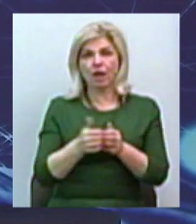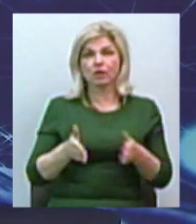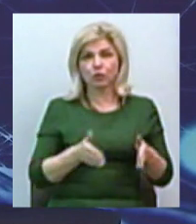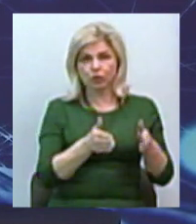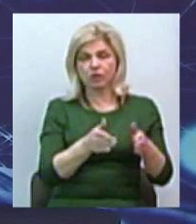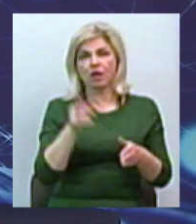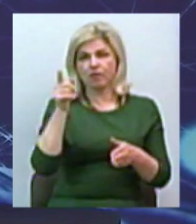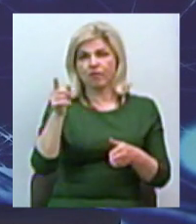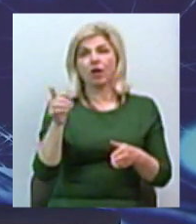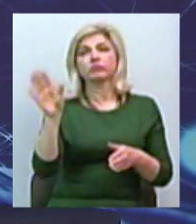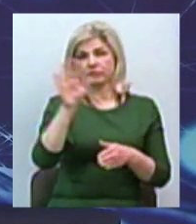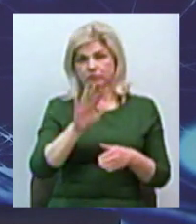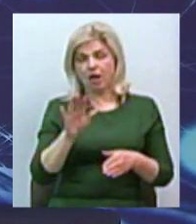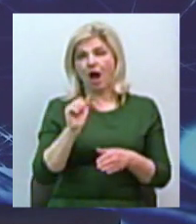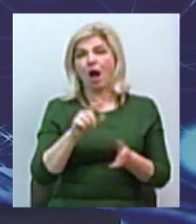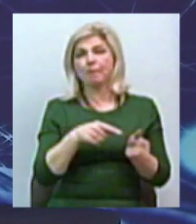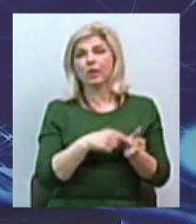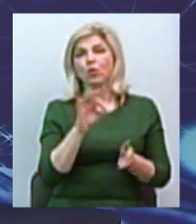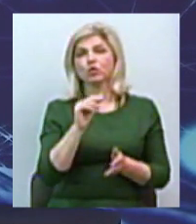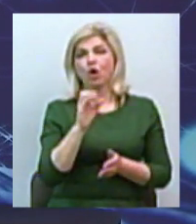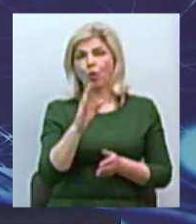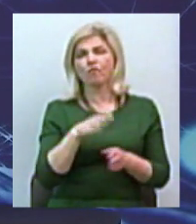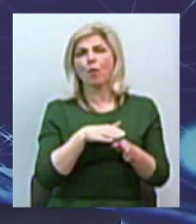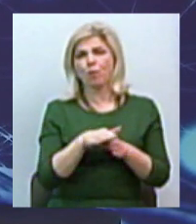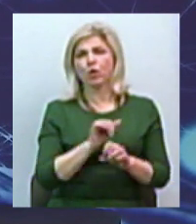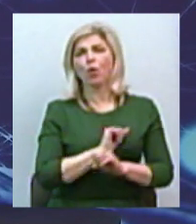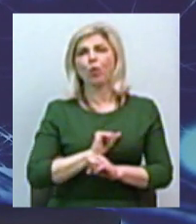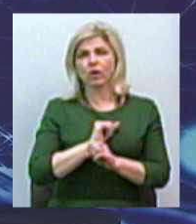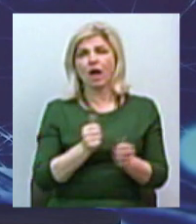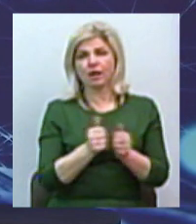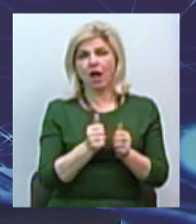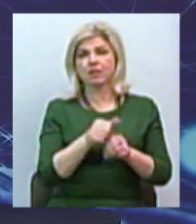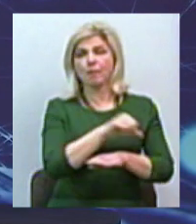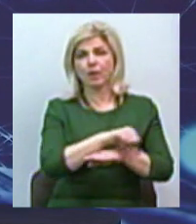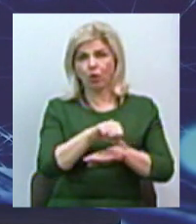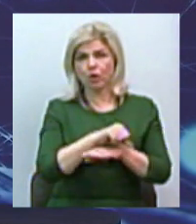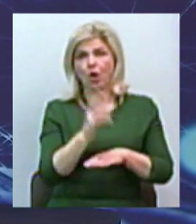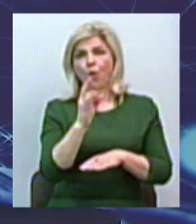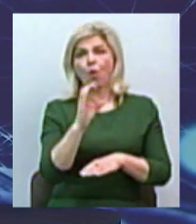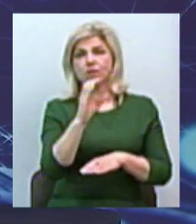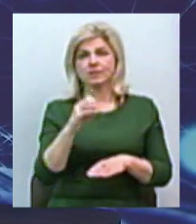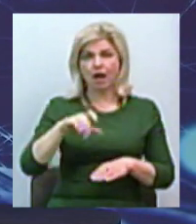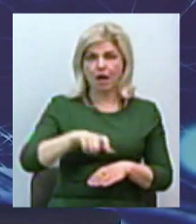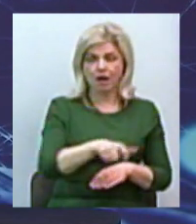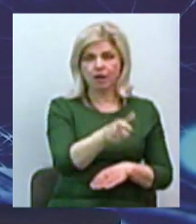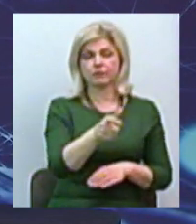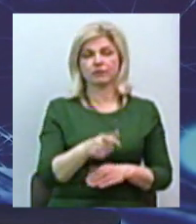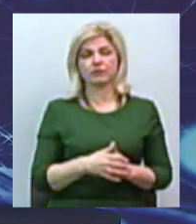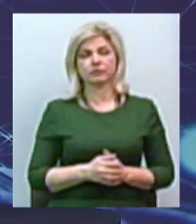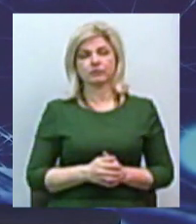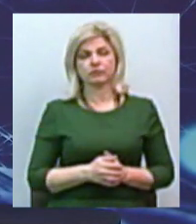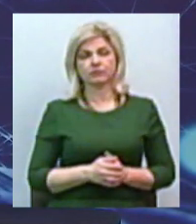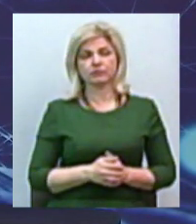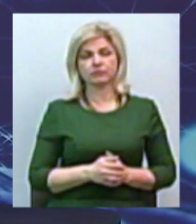перекрита Т2. Саме місто Очаков, повністю курортна зона, власне, прикордонна зона, коса. І найближчі ОТГ до Очакова.